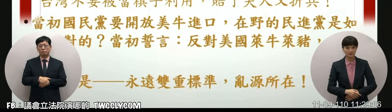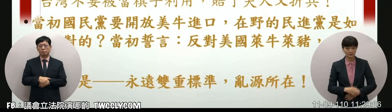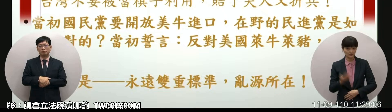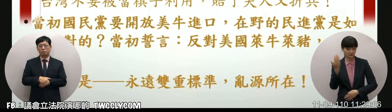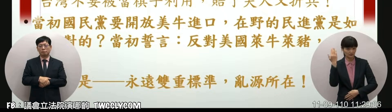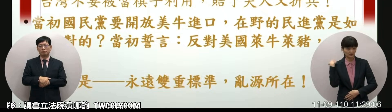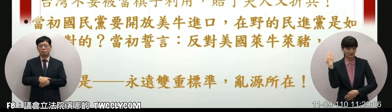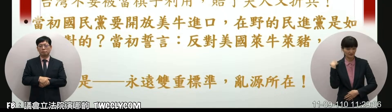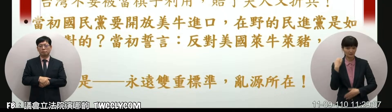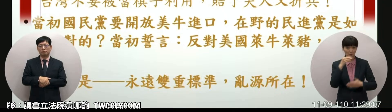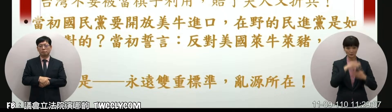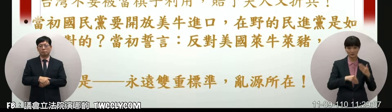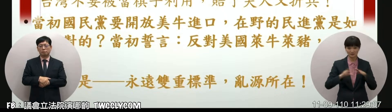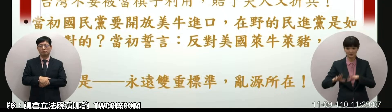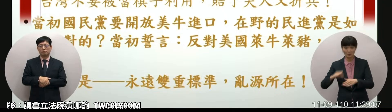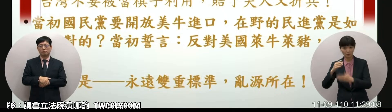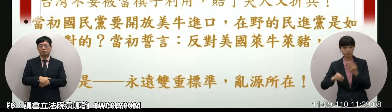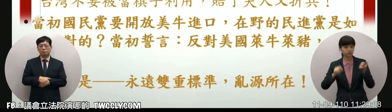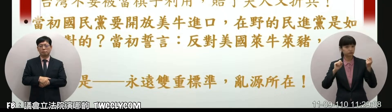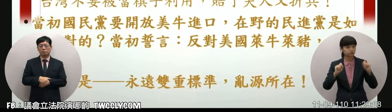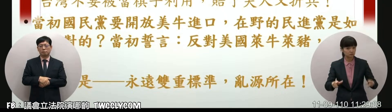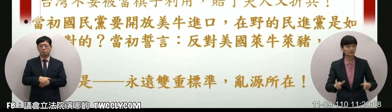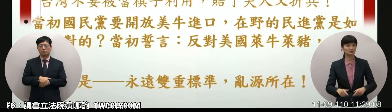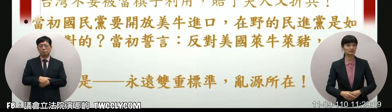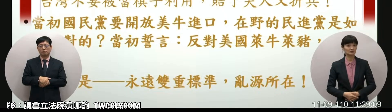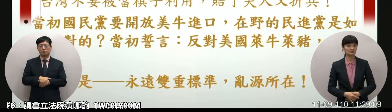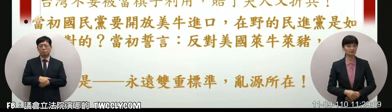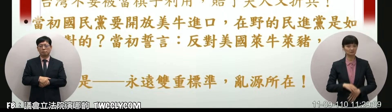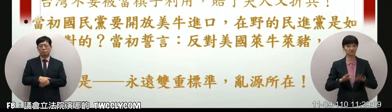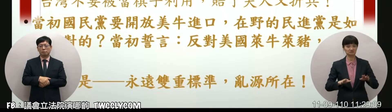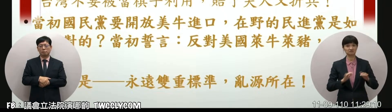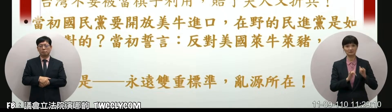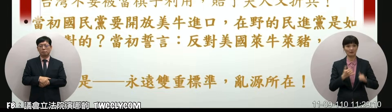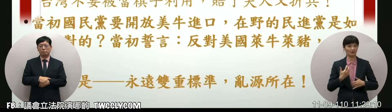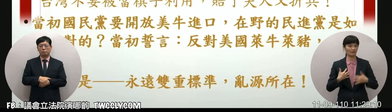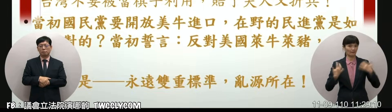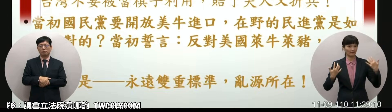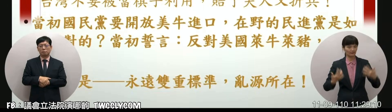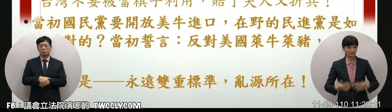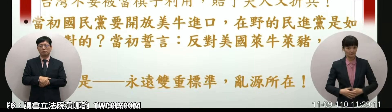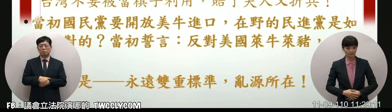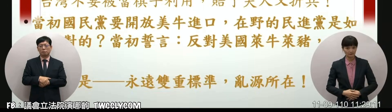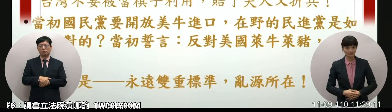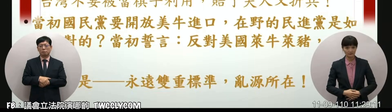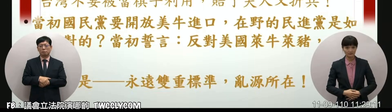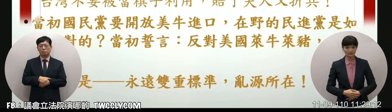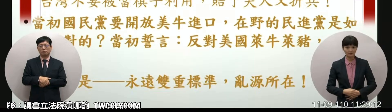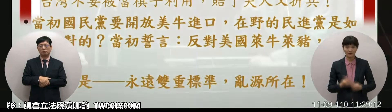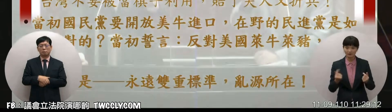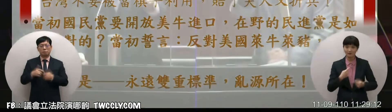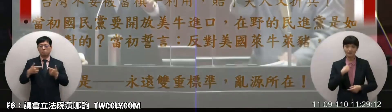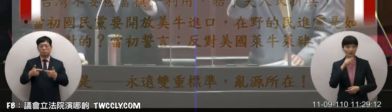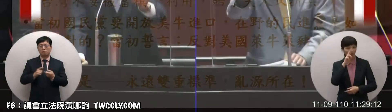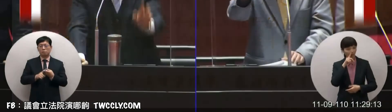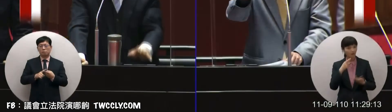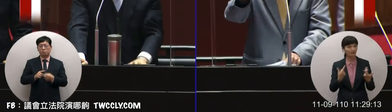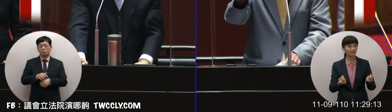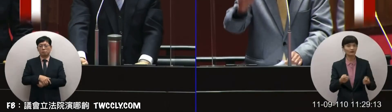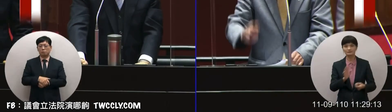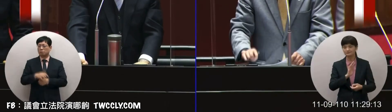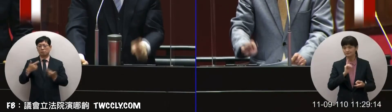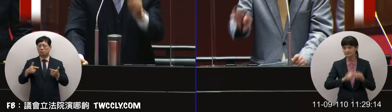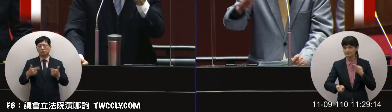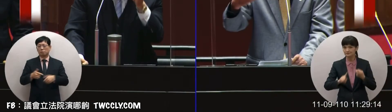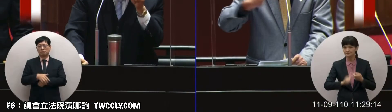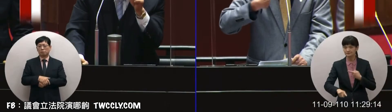他三重標準在所以今天大家你有做我今天沒有做這樣就覺得我不對不對不對